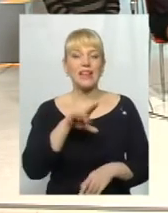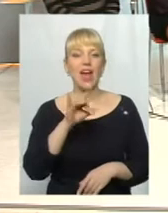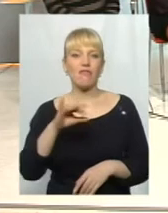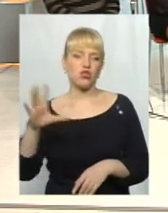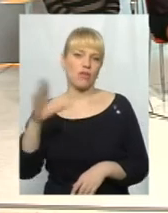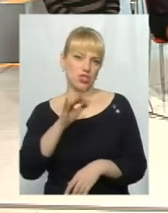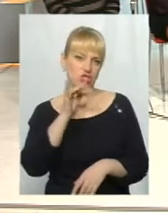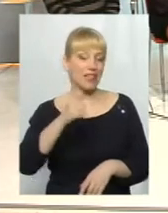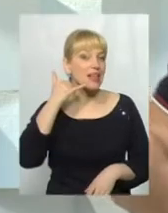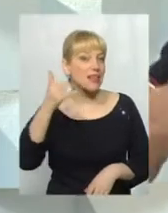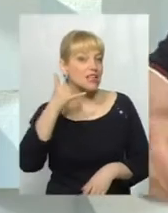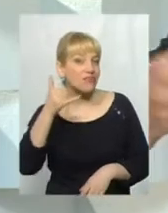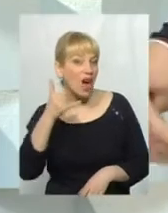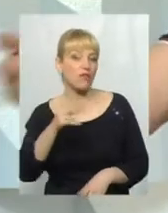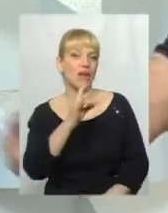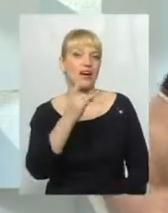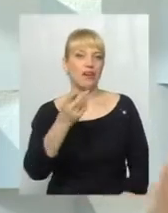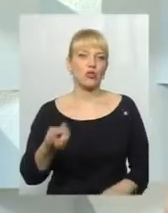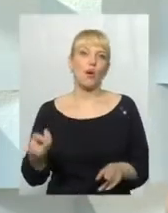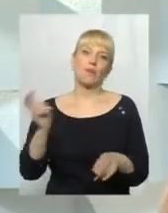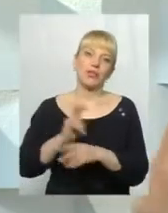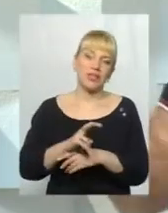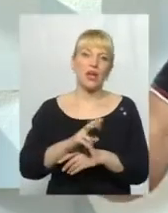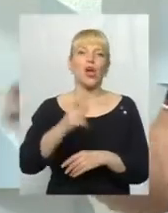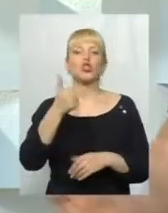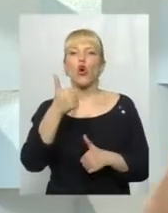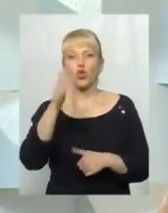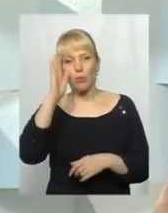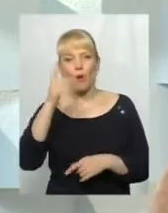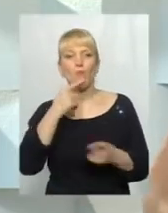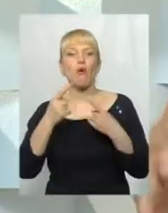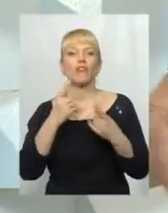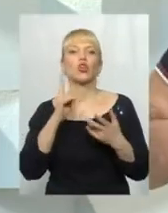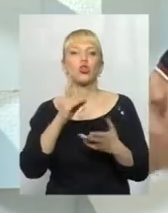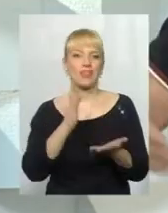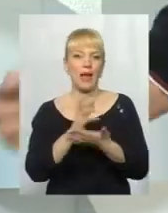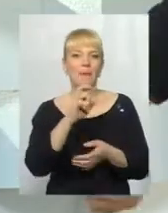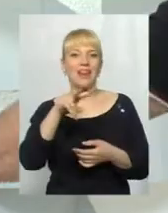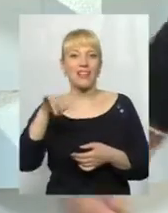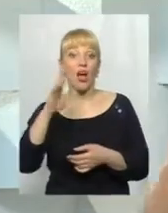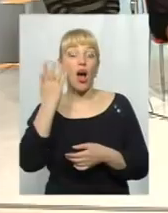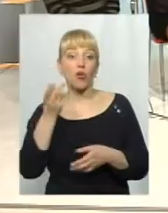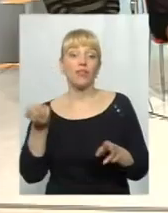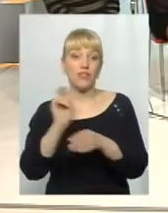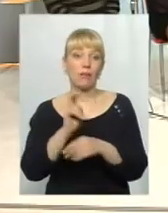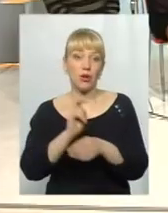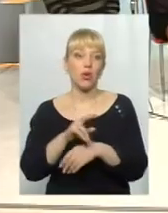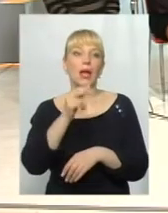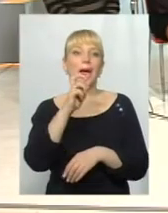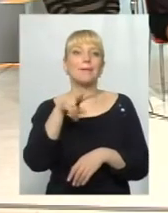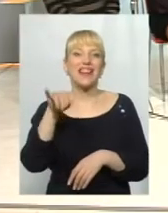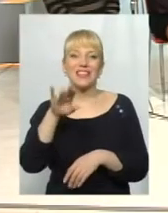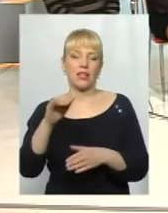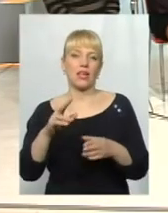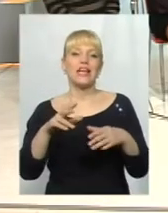час названював Кравцю, прийди з хорошим хлопцем, поговори, яким є Блідий. І коли вони туди приходили весь час, Блідий весь час пропонував